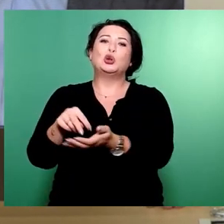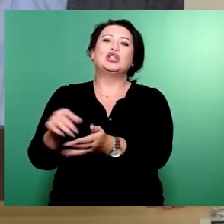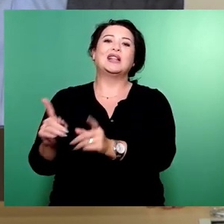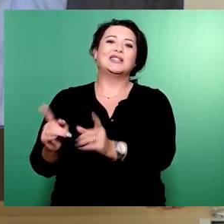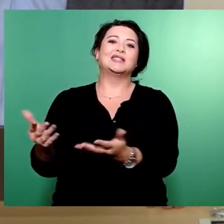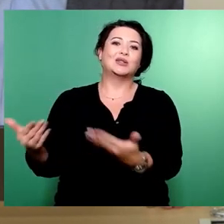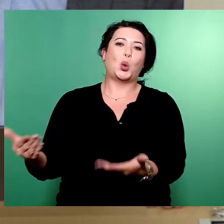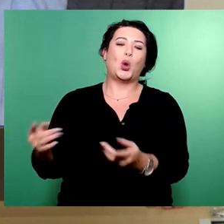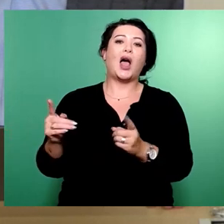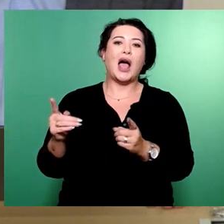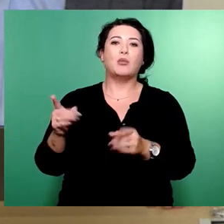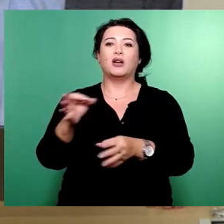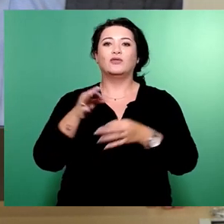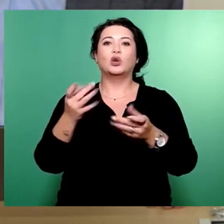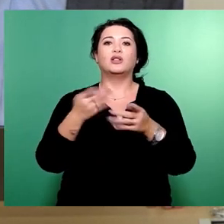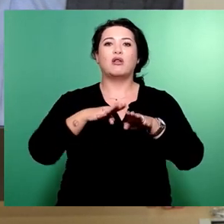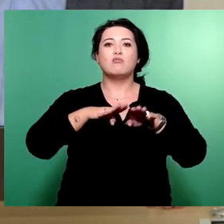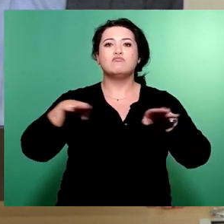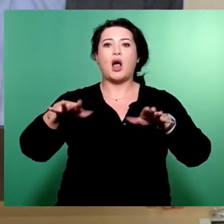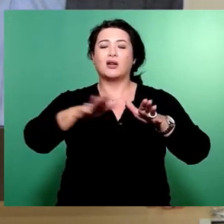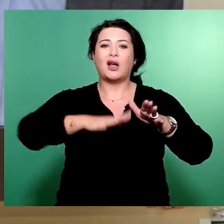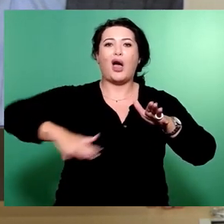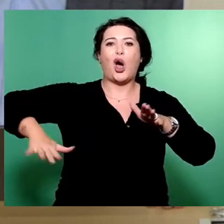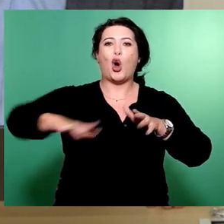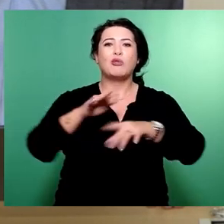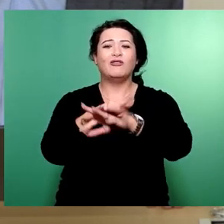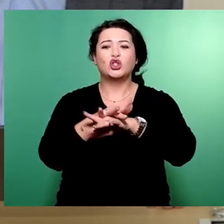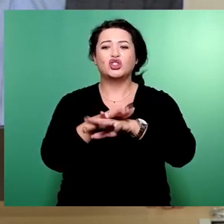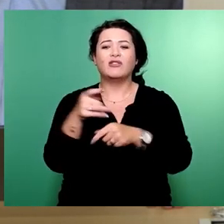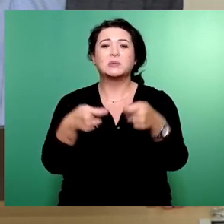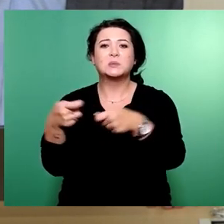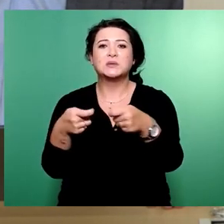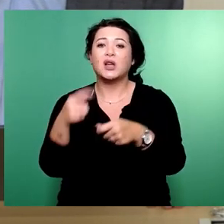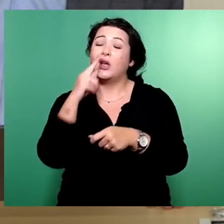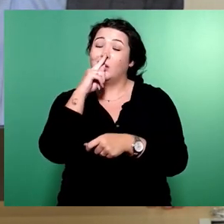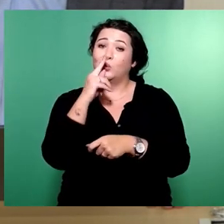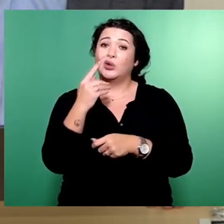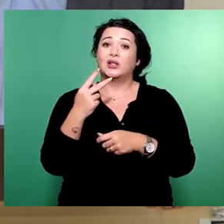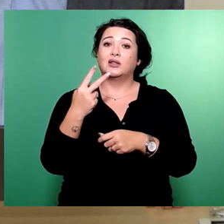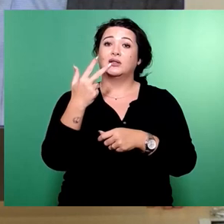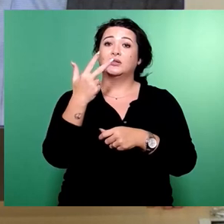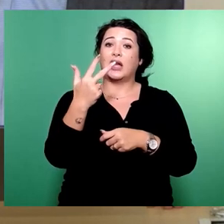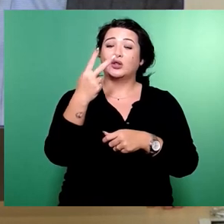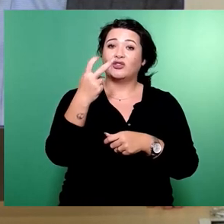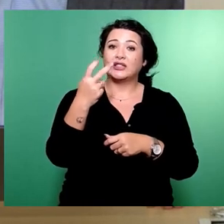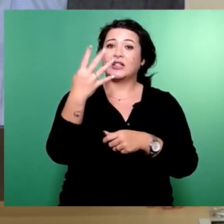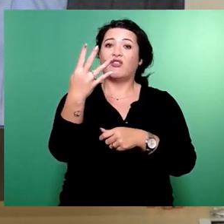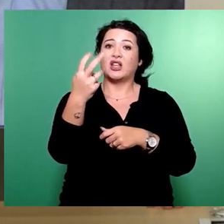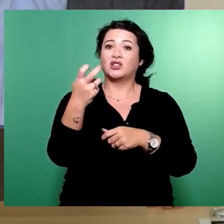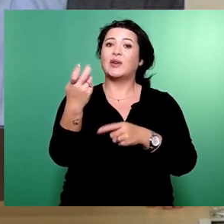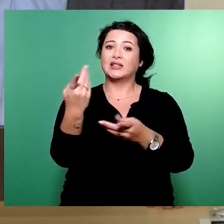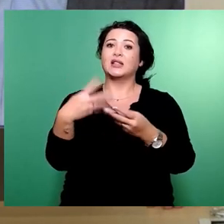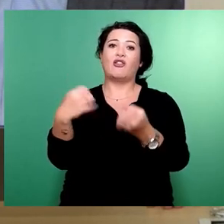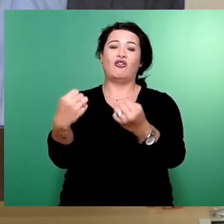Einnahmen aus der Parkraumbewirtschaftung ist nur für die Jahre 2023 und 2024 im